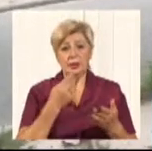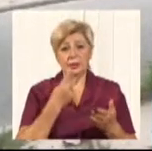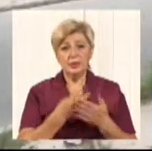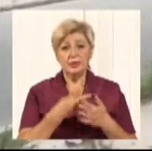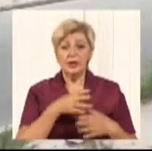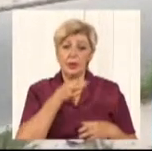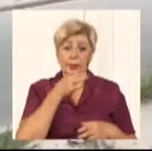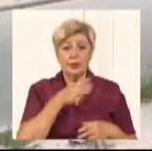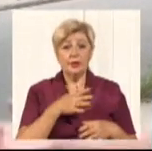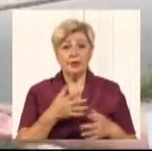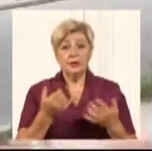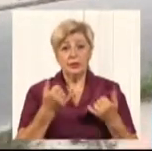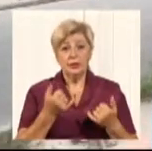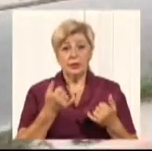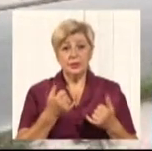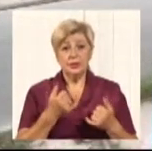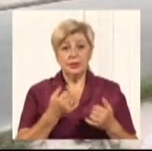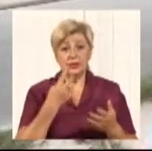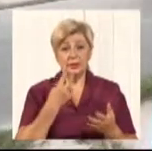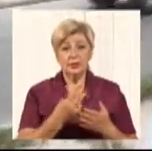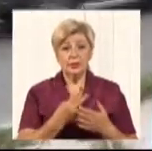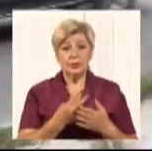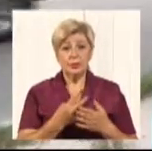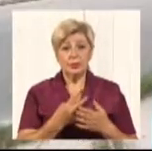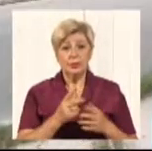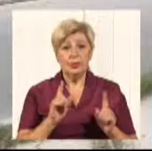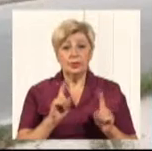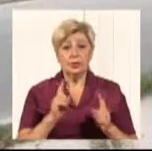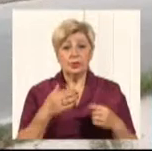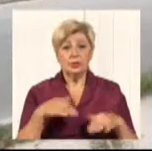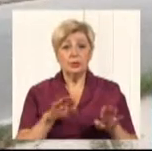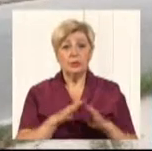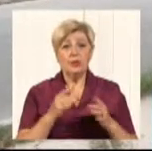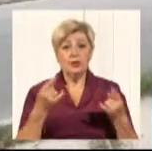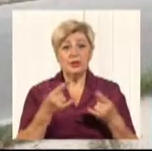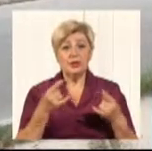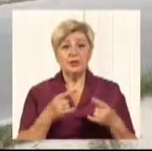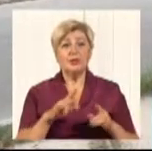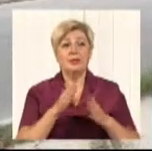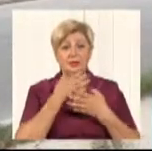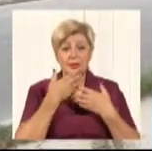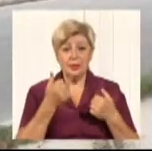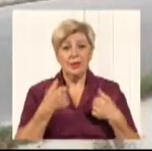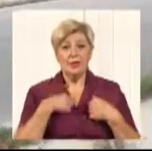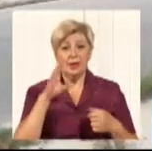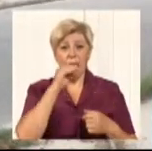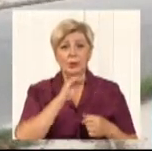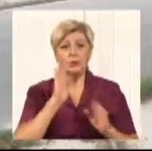понравилось, а тепер смотрю, що взагалі такого телевидення немає, значить, я успела